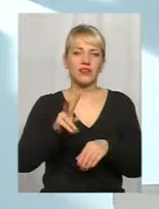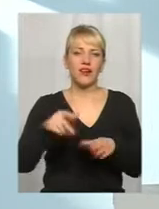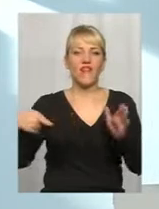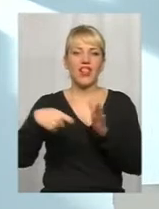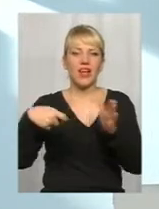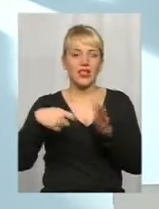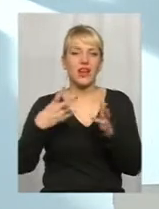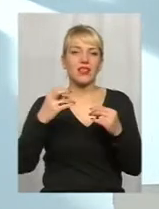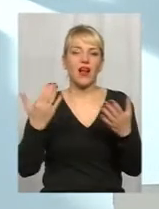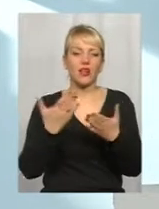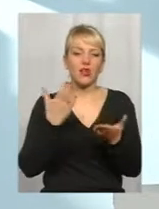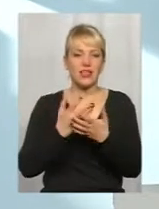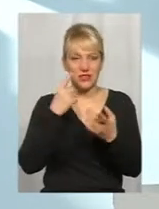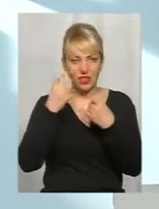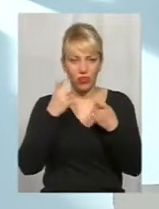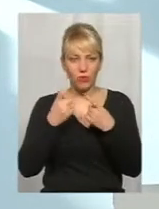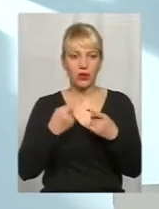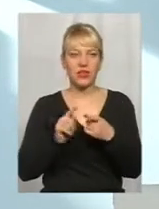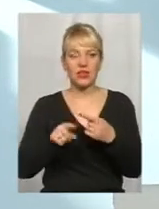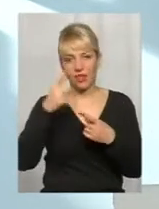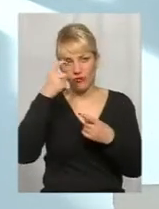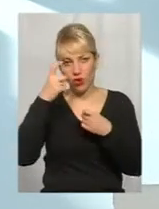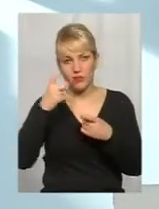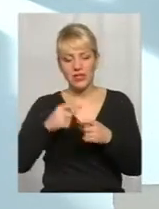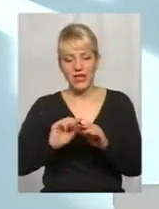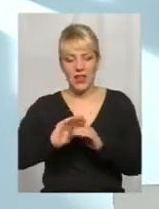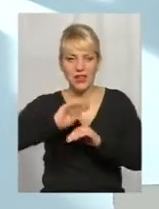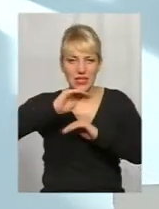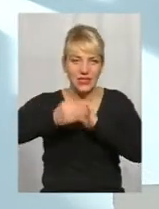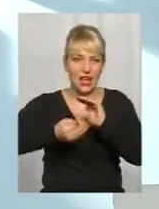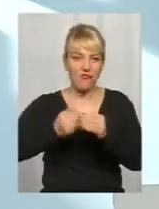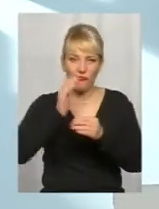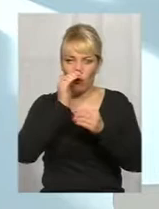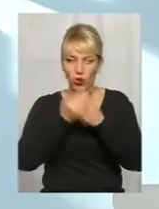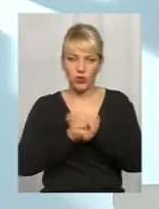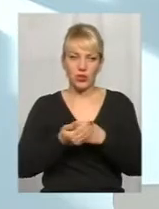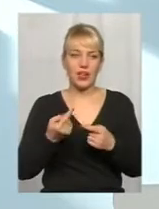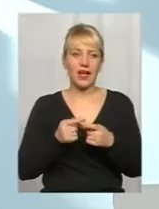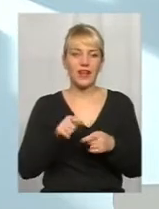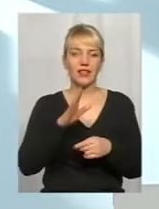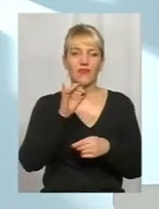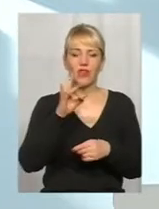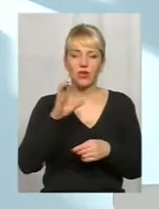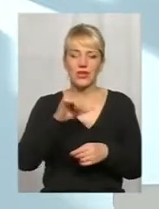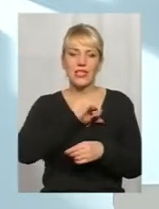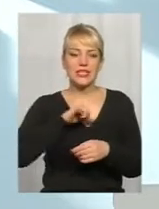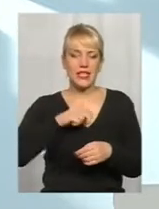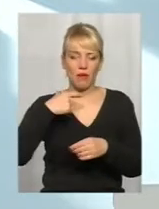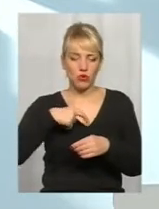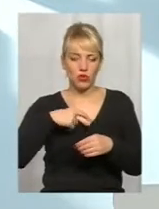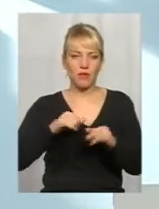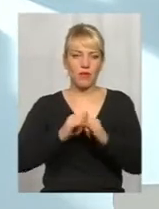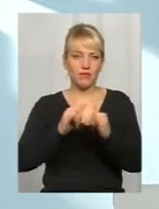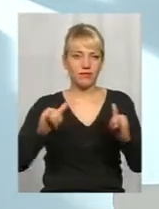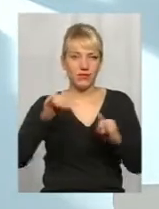інформація, і ця інформація завернута дополнительно в білок. Цей вірус сам по себе делиться не може. Це понятно, але він должен як-то себе